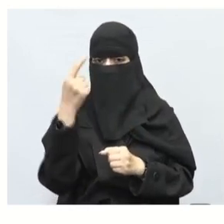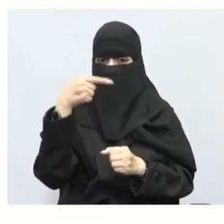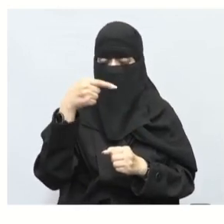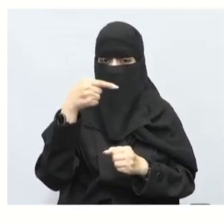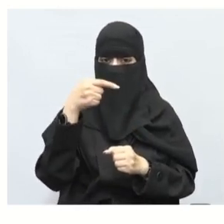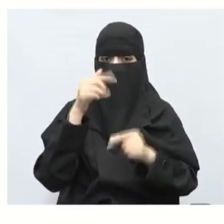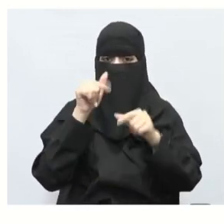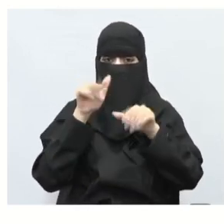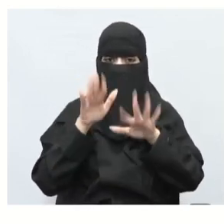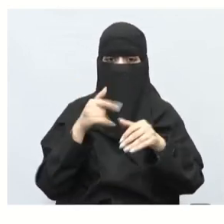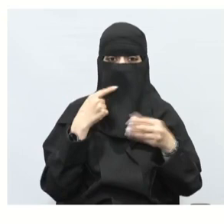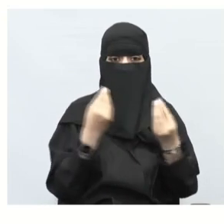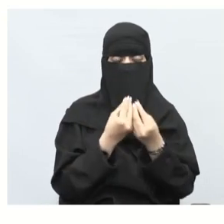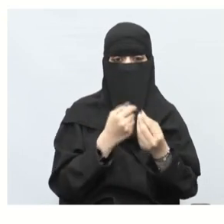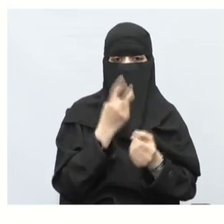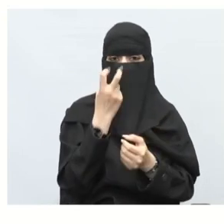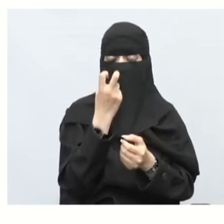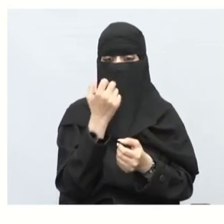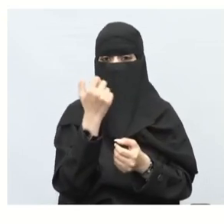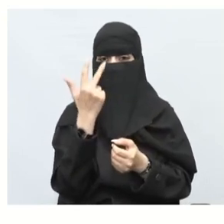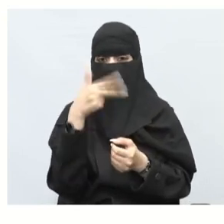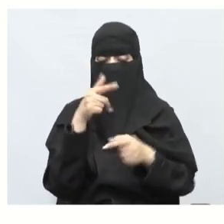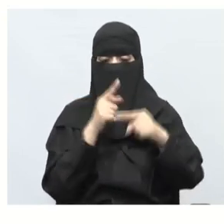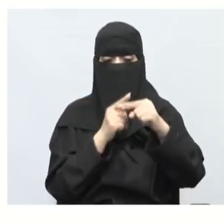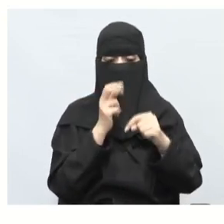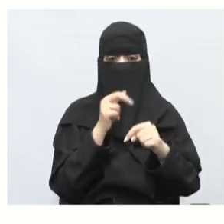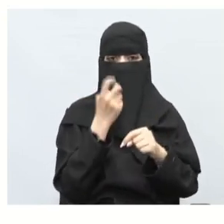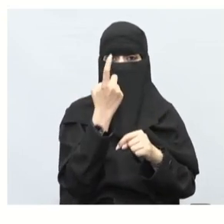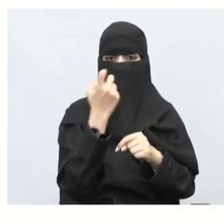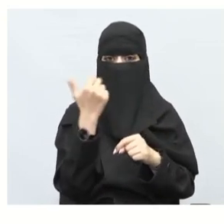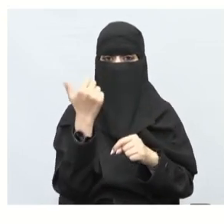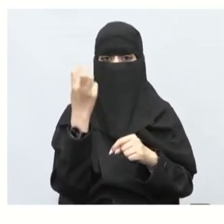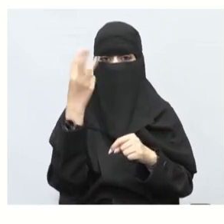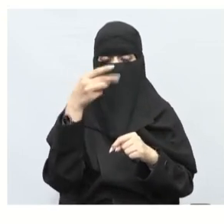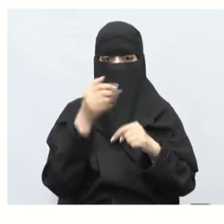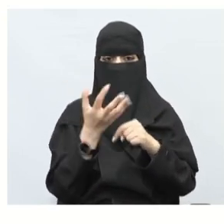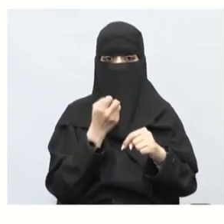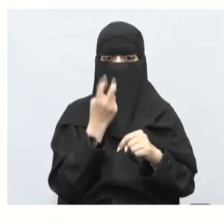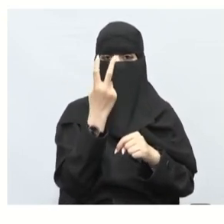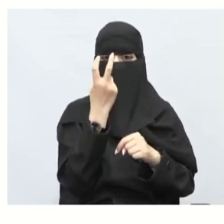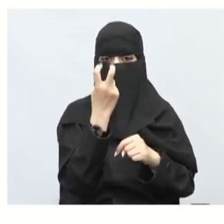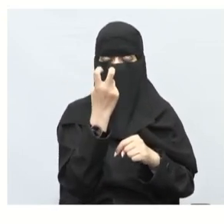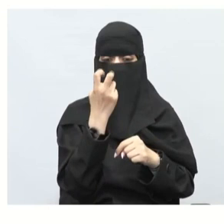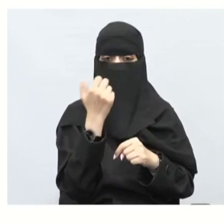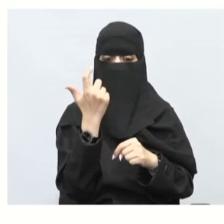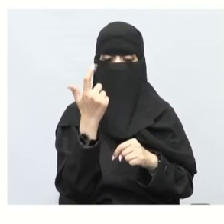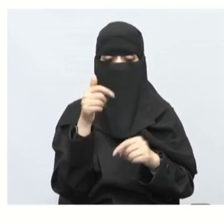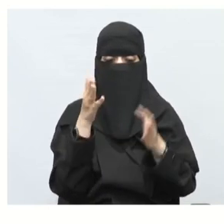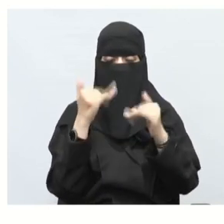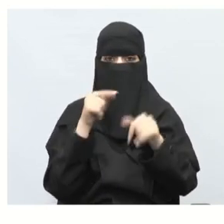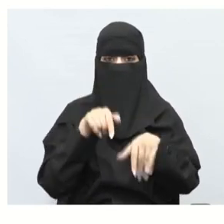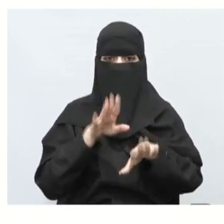الثمنون مع المائة وستة وثثون يطلع مائتان وستة عشر طيب الآن نترك لكم هذه